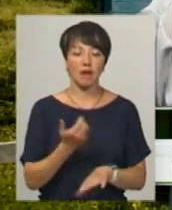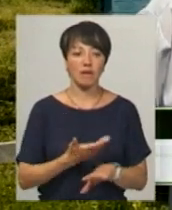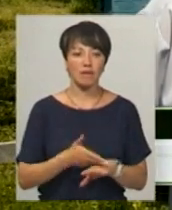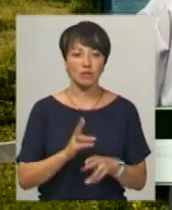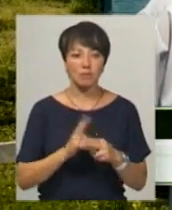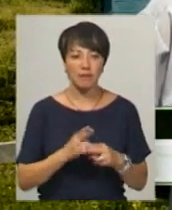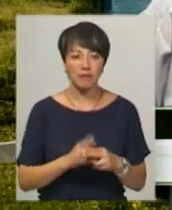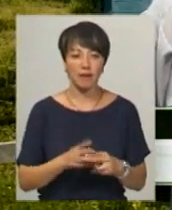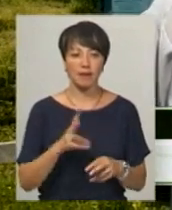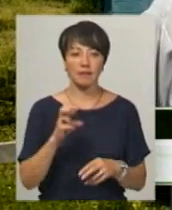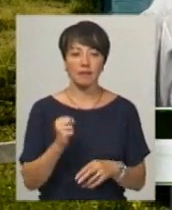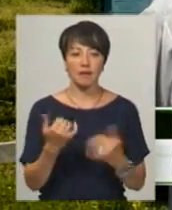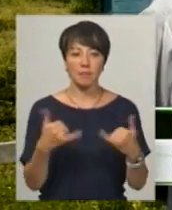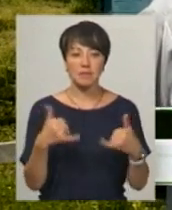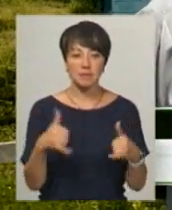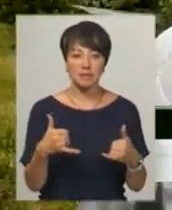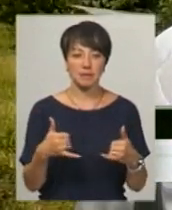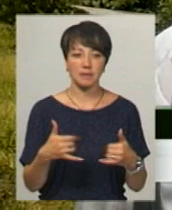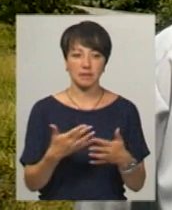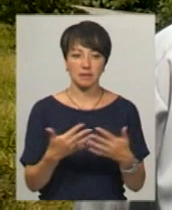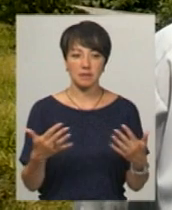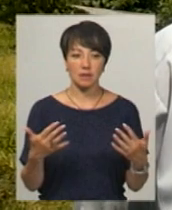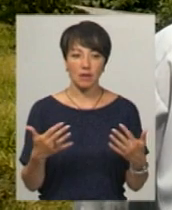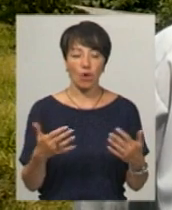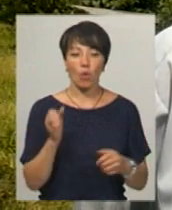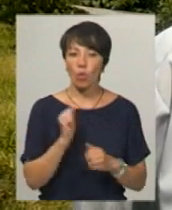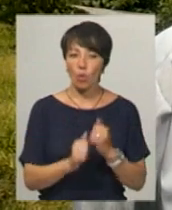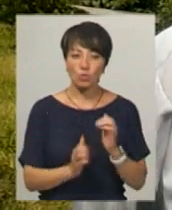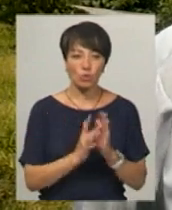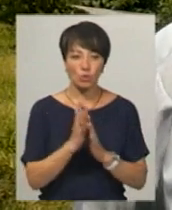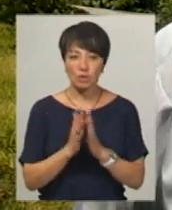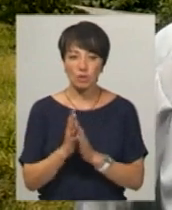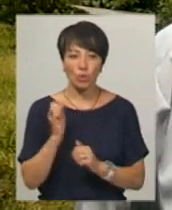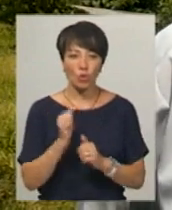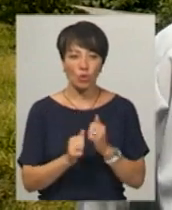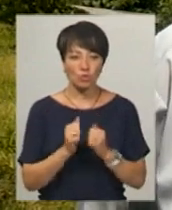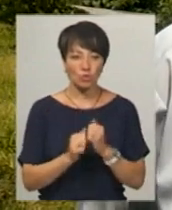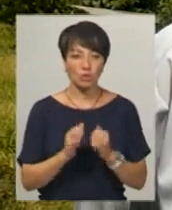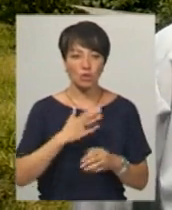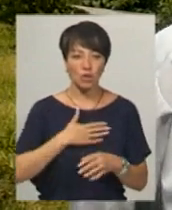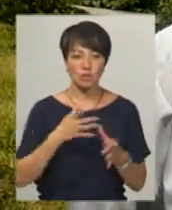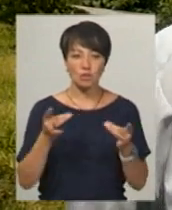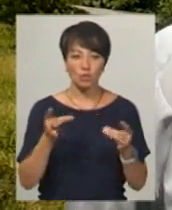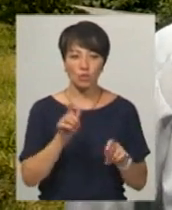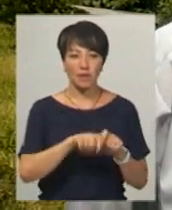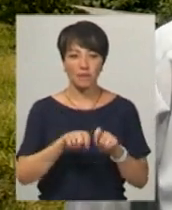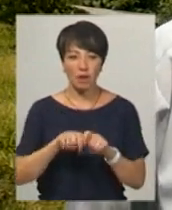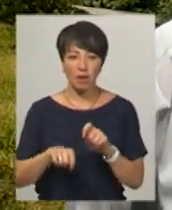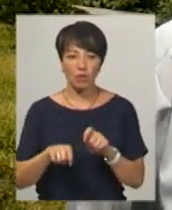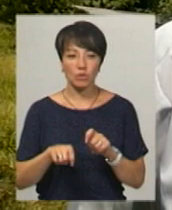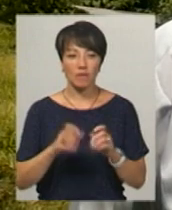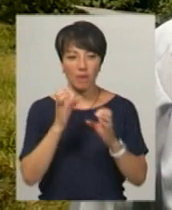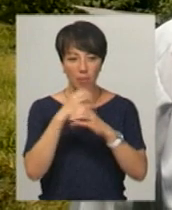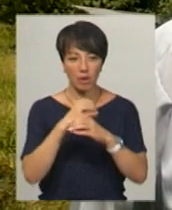метали, на пестициди і гербіциди. Вони кожну рослину, кожну нашу сировину перевіряють в